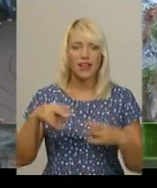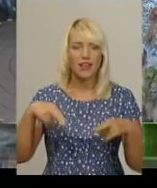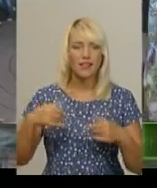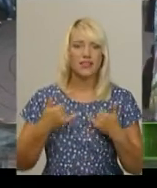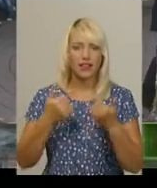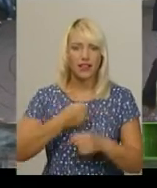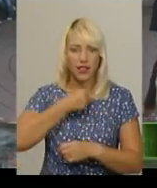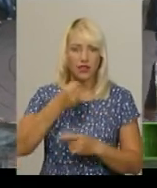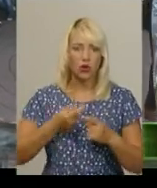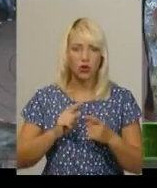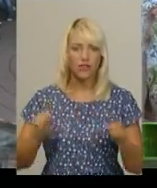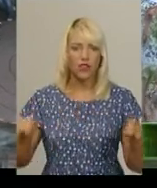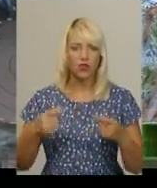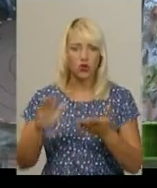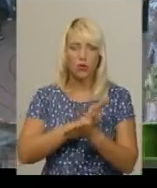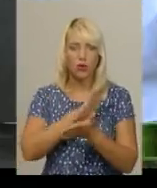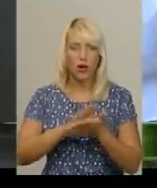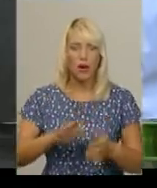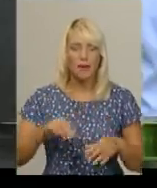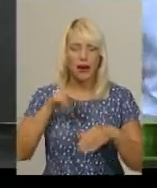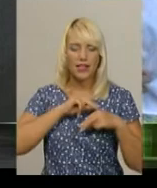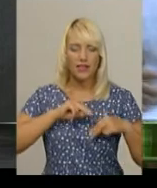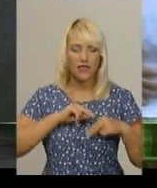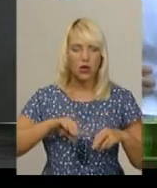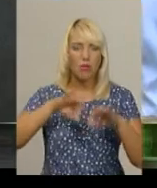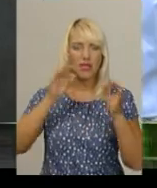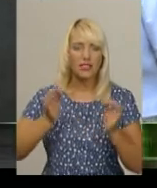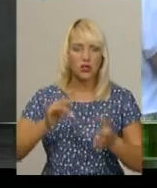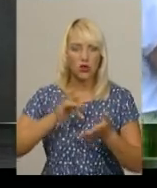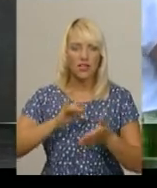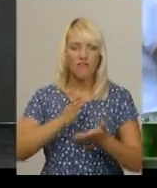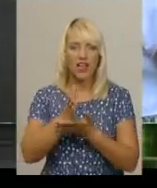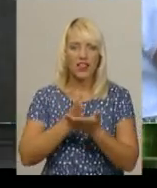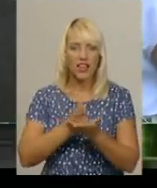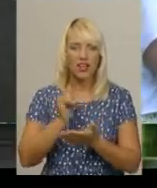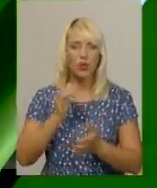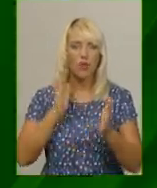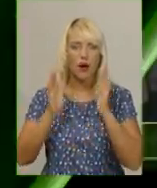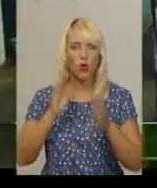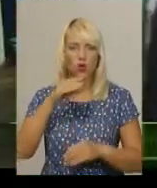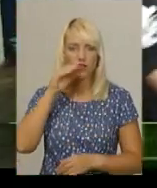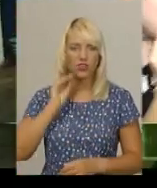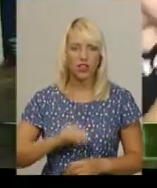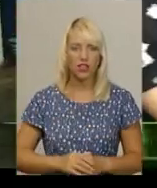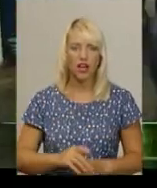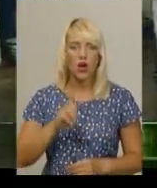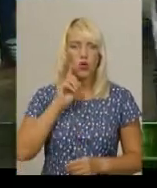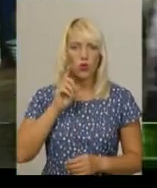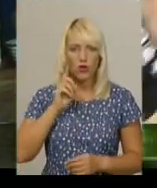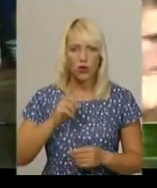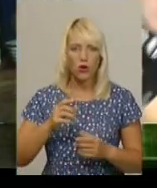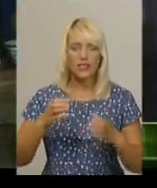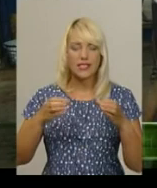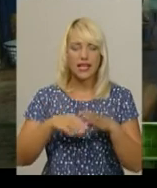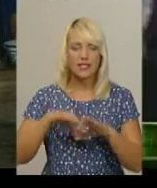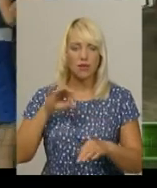безкоштовно влаштовують працівники Мистецько-культурного центру. Ветеран Хмельницької міської ради у парку Шевченка. Юніорська збірна області